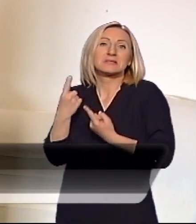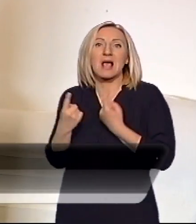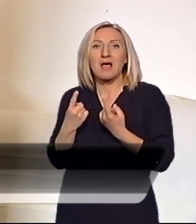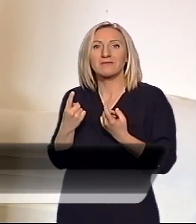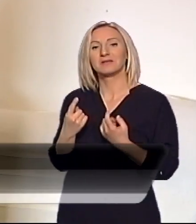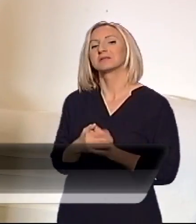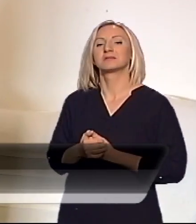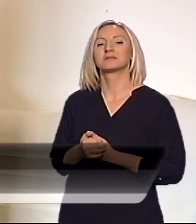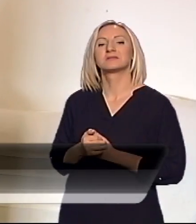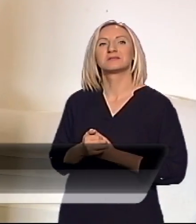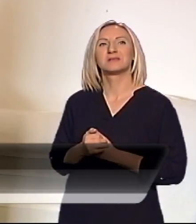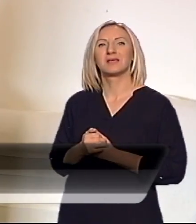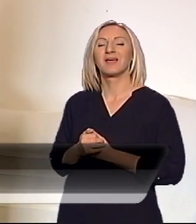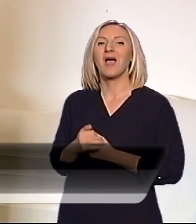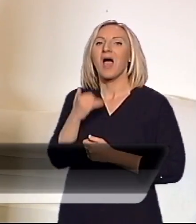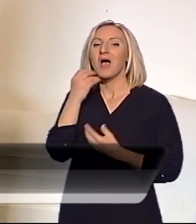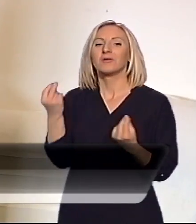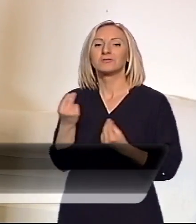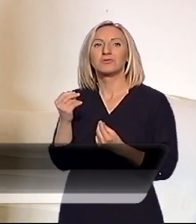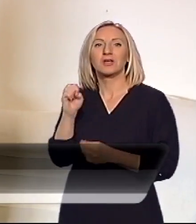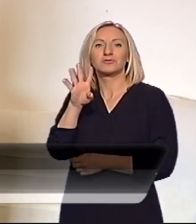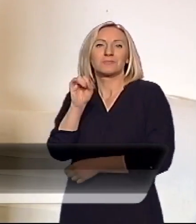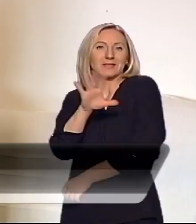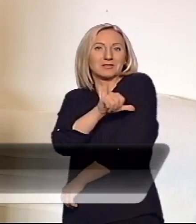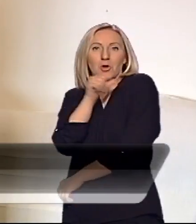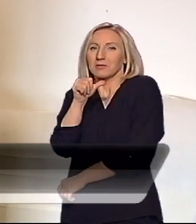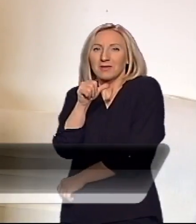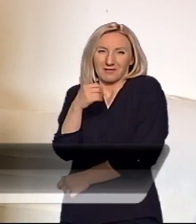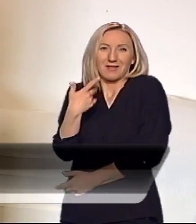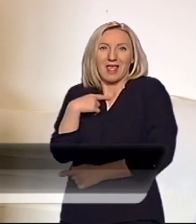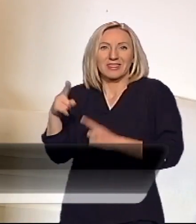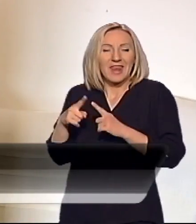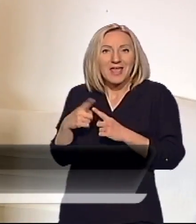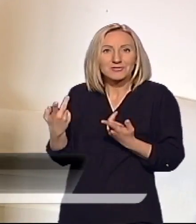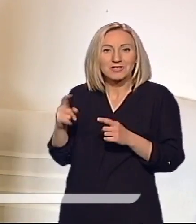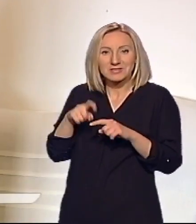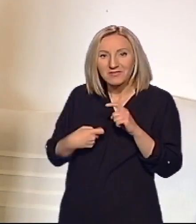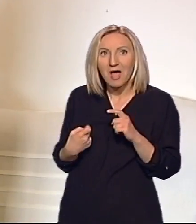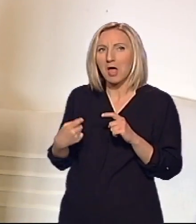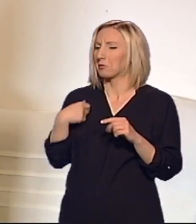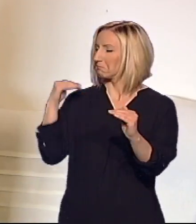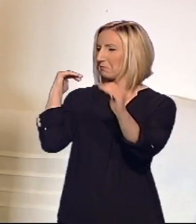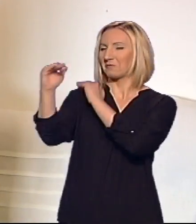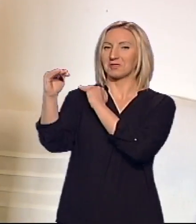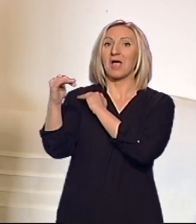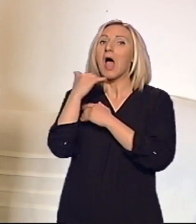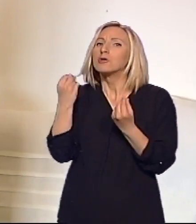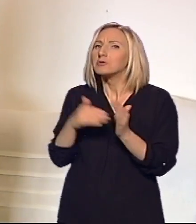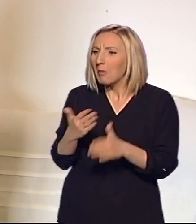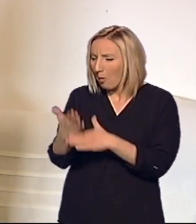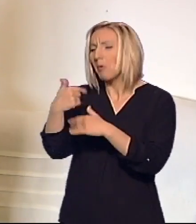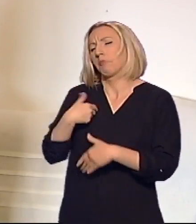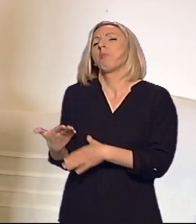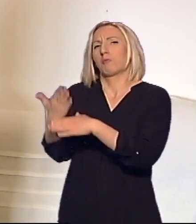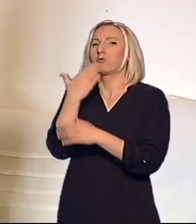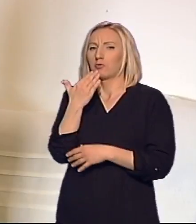tineđerske stvari, onda smo potpuno kvit. Ali kad se tiče da joj pomognem, uvijek sam tu da joj pomognem i da budem